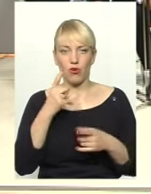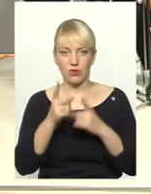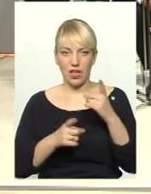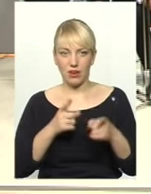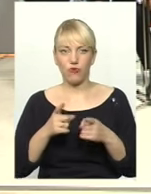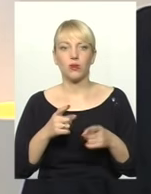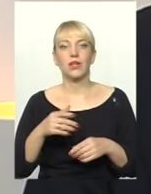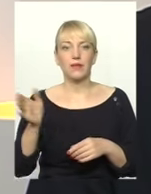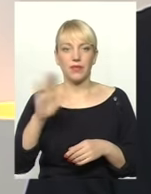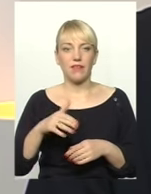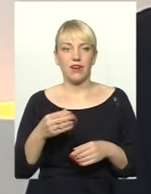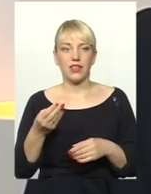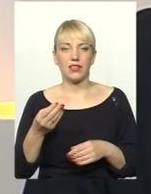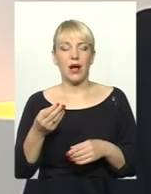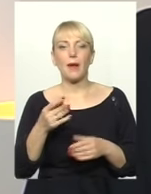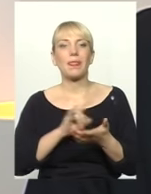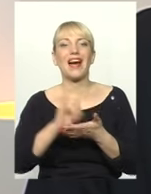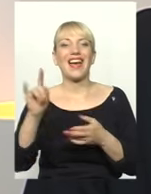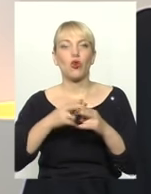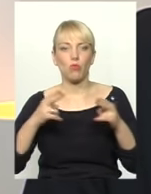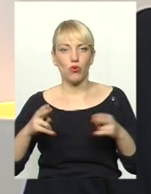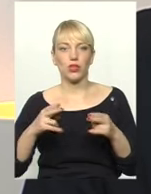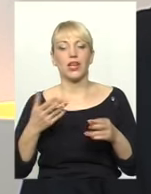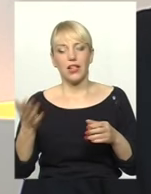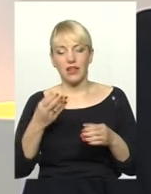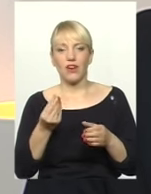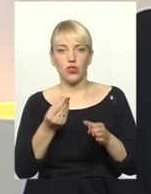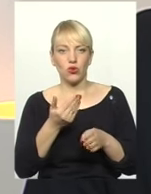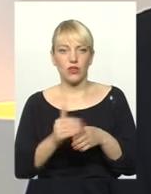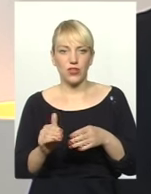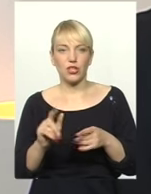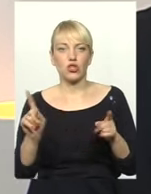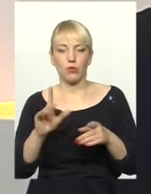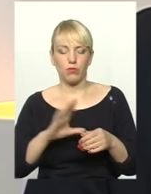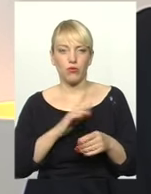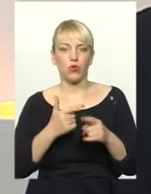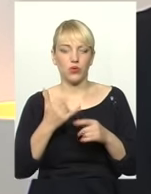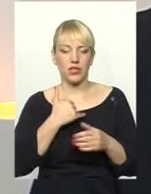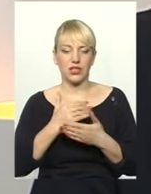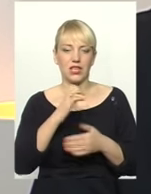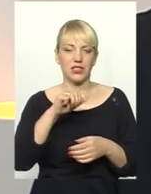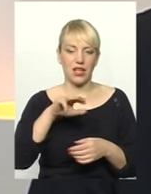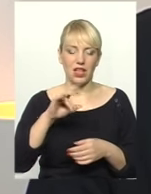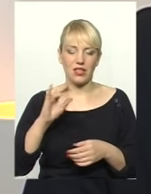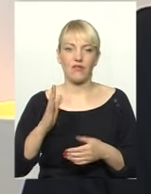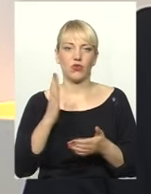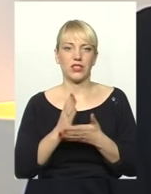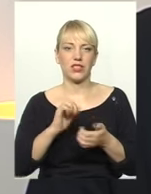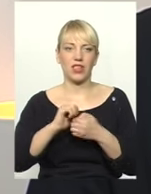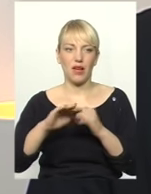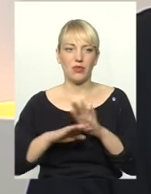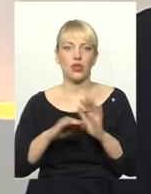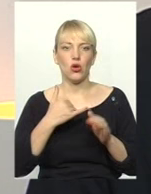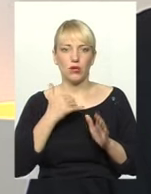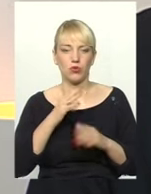кинемо всі гроші в аеропорт, для того, щоб він був, це ворота, у нас є Сатані, у нас є Кам'янець, у нас і буде Меджибіш, давайте